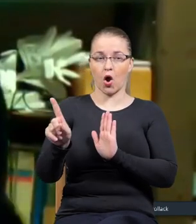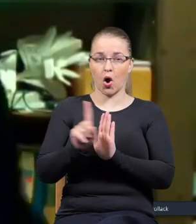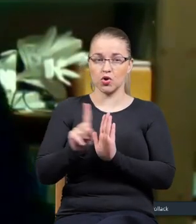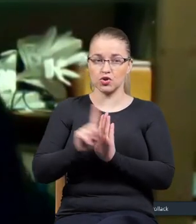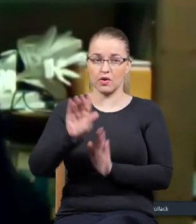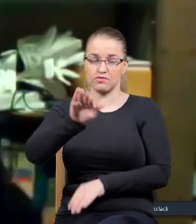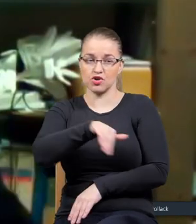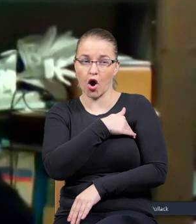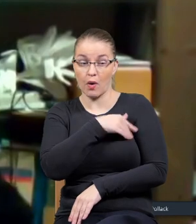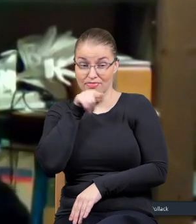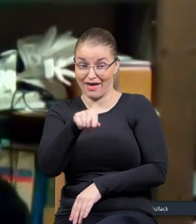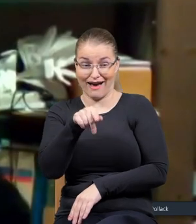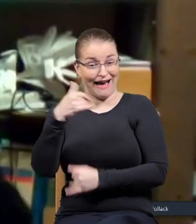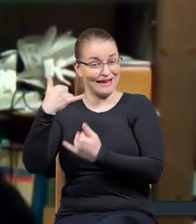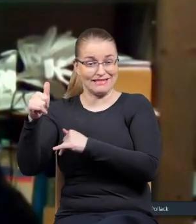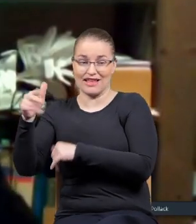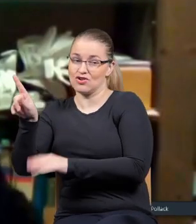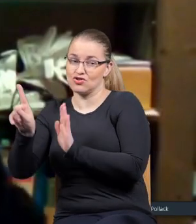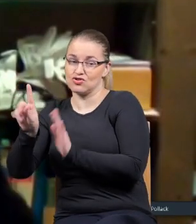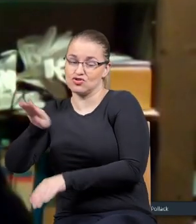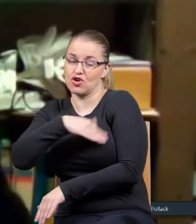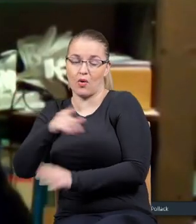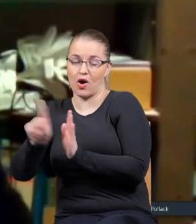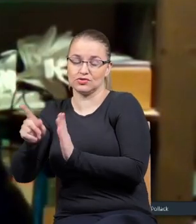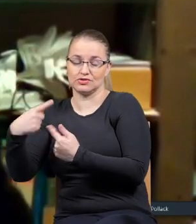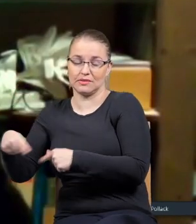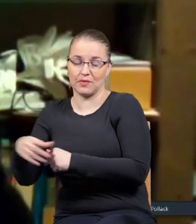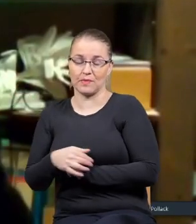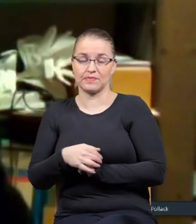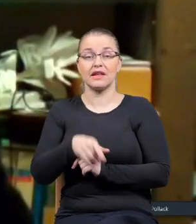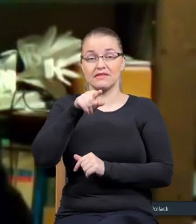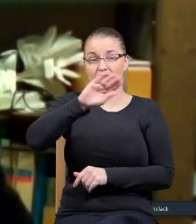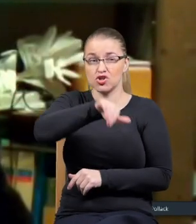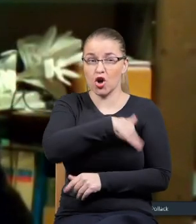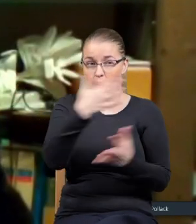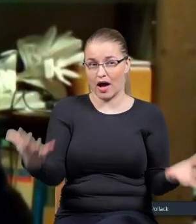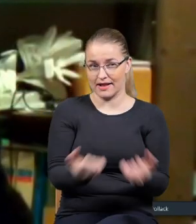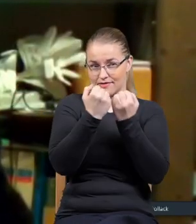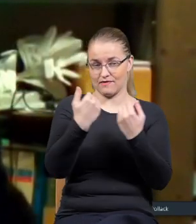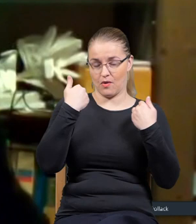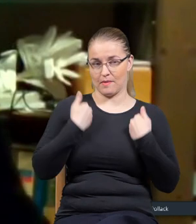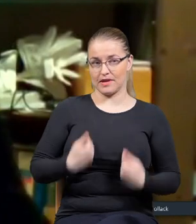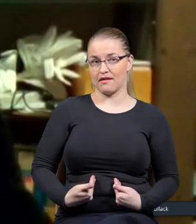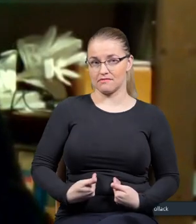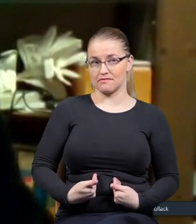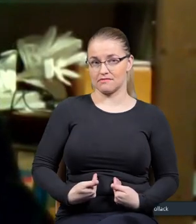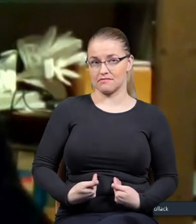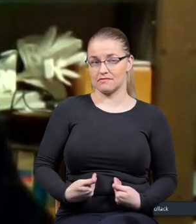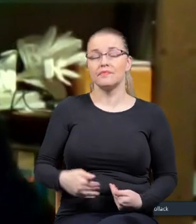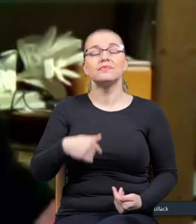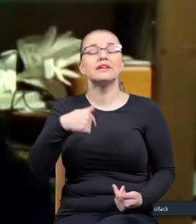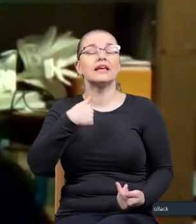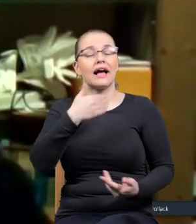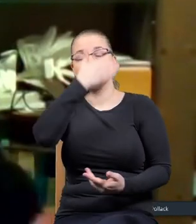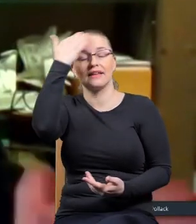do takiej szkoły, a nie inne szkoły. Więc ta szkoła mnie, można powiedzieć, ratowała. Ja nie wiem, jak